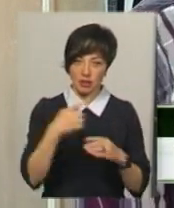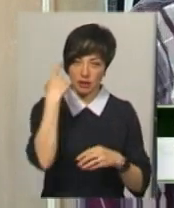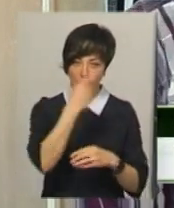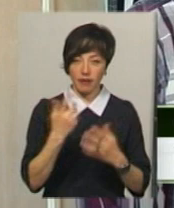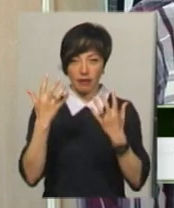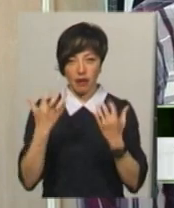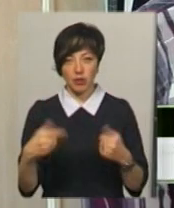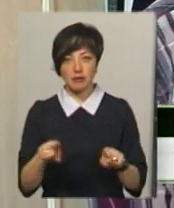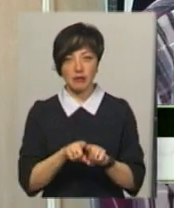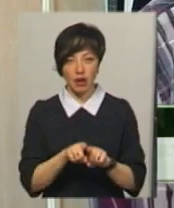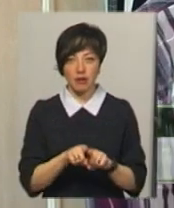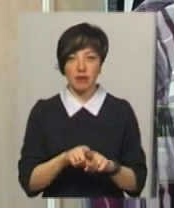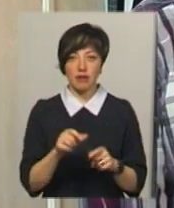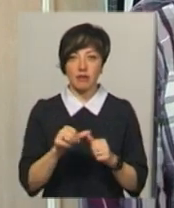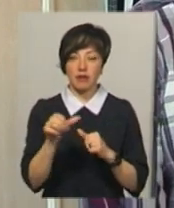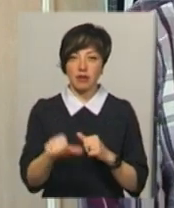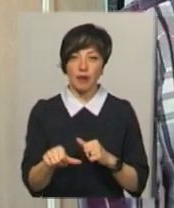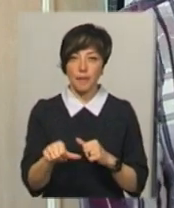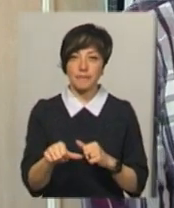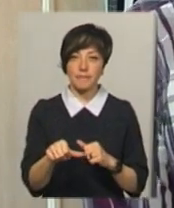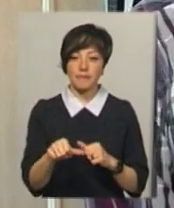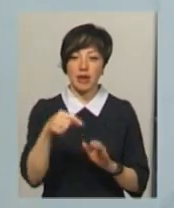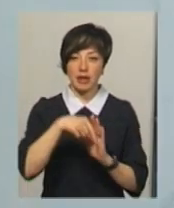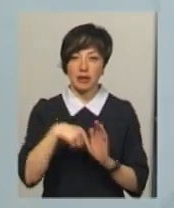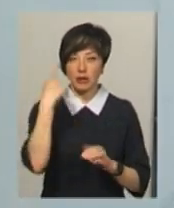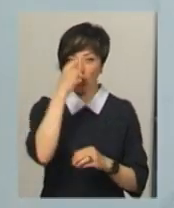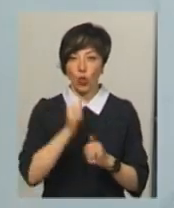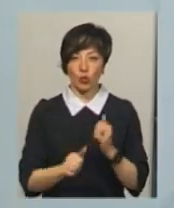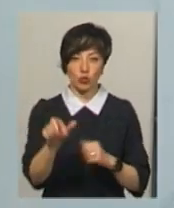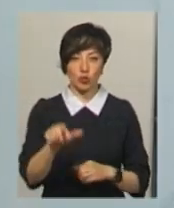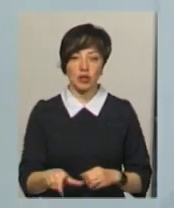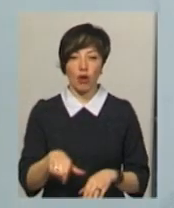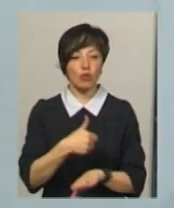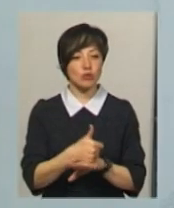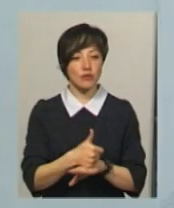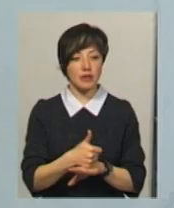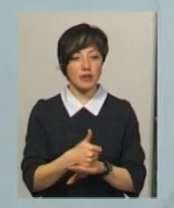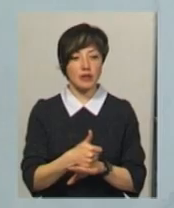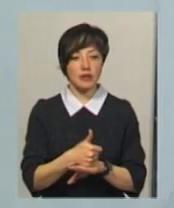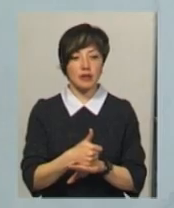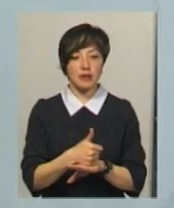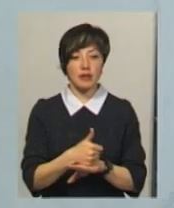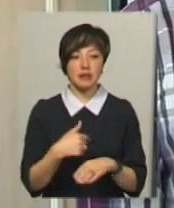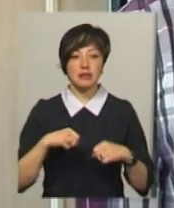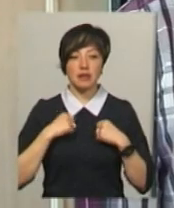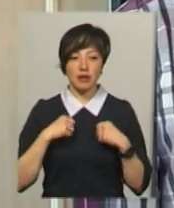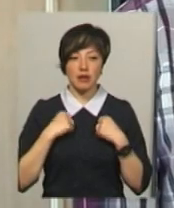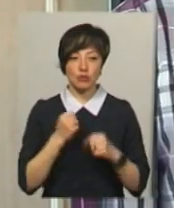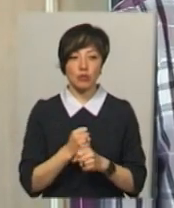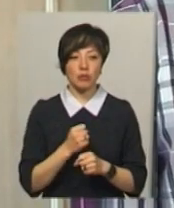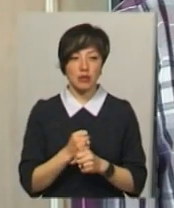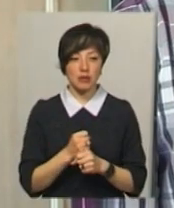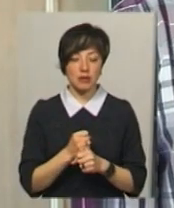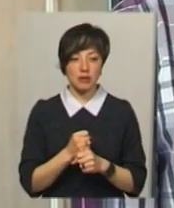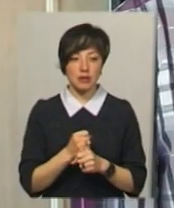темної. Так виділяються окремі риси лиця кожної людини. Самі основні риси лиця я стараюся зробити